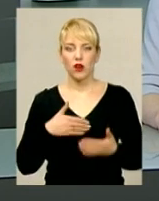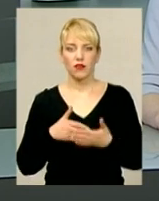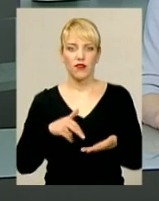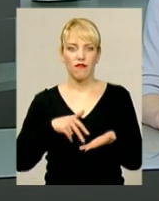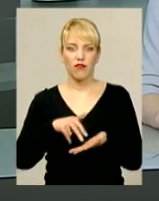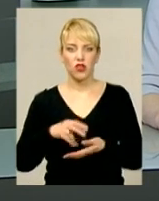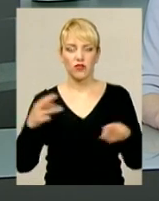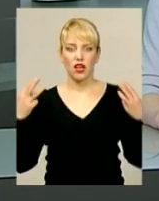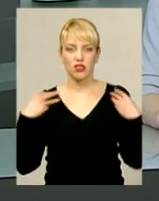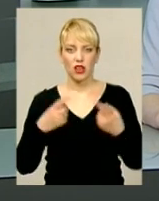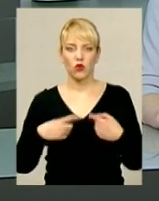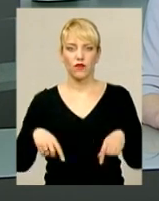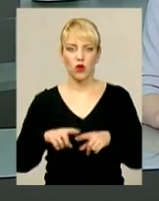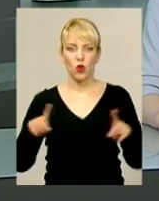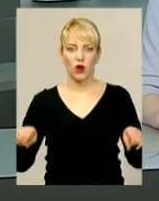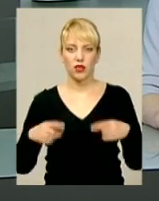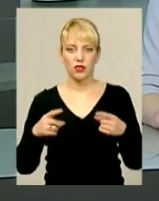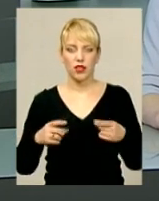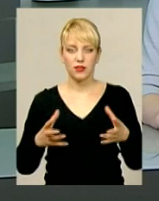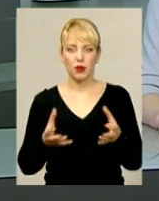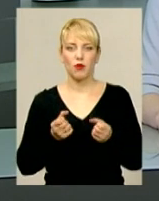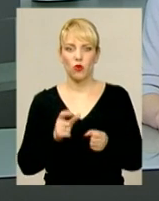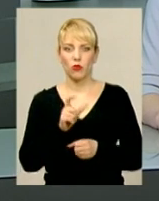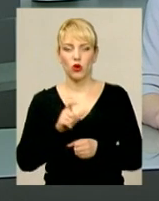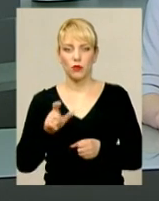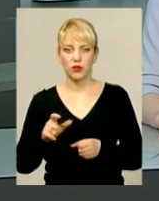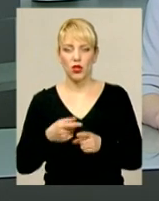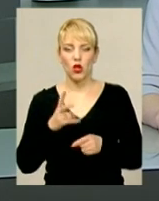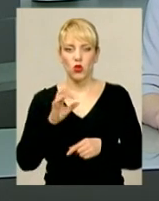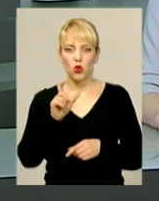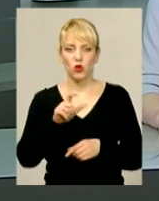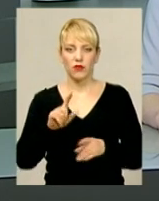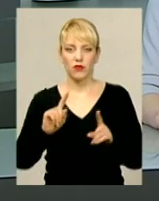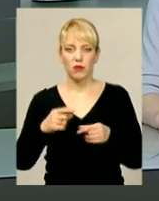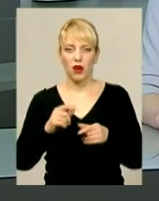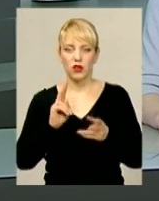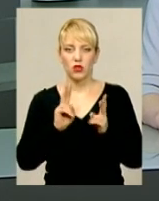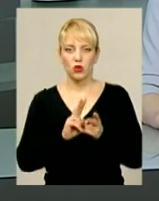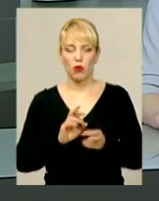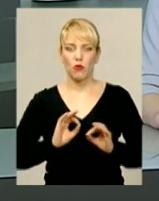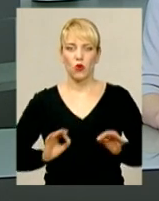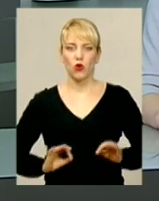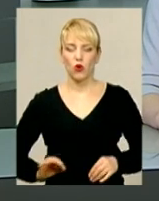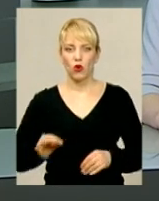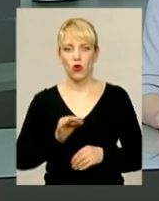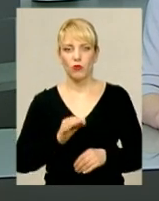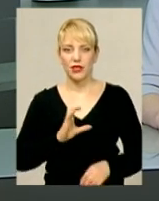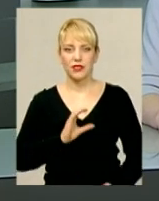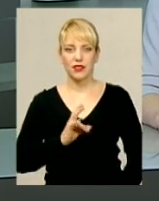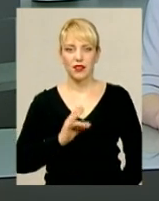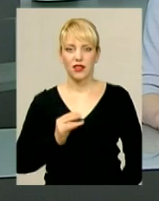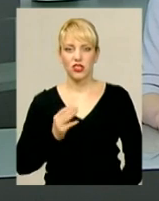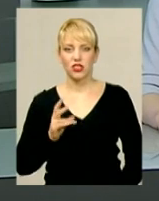начальник відділу організації прийому громадян В'ячеслав Коблін. Проте мітингарі вимагали зустрічі із прокурором області Олегом Синишиним,